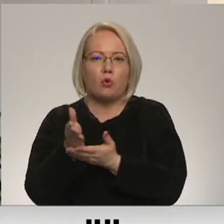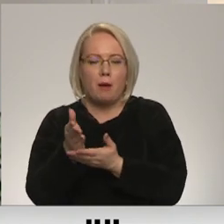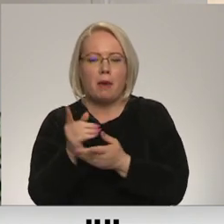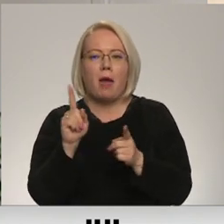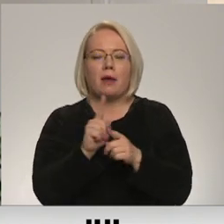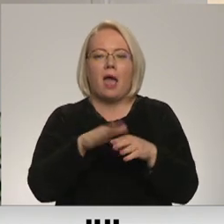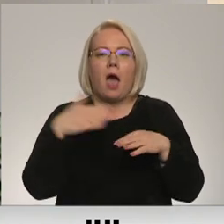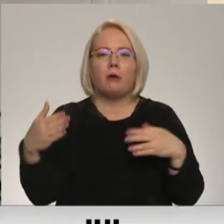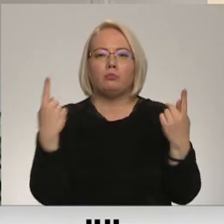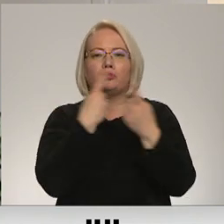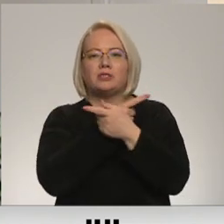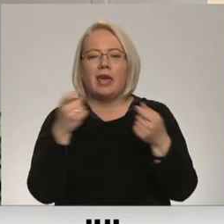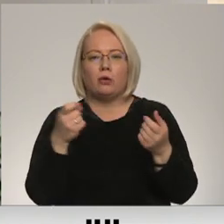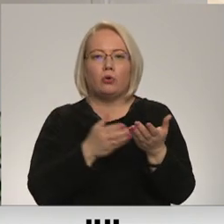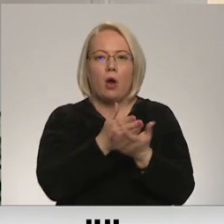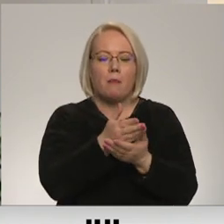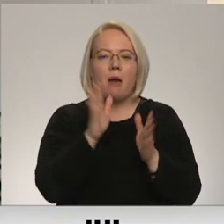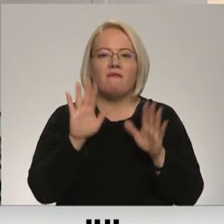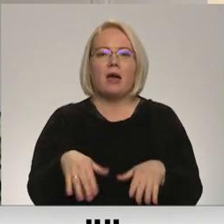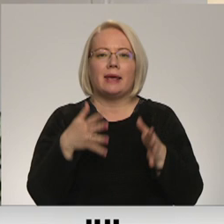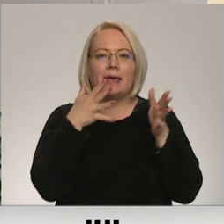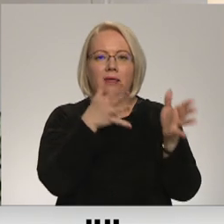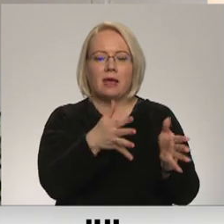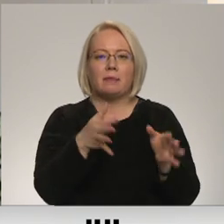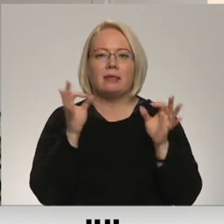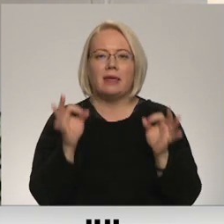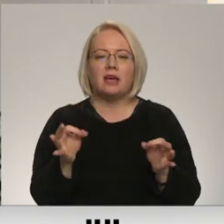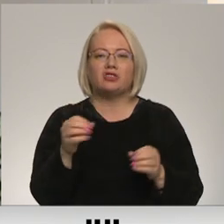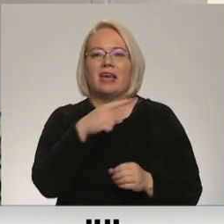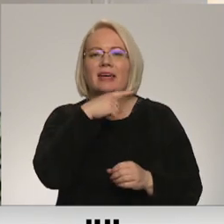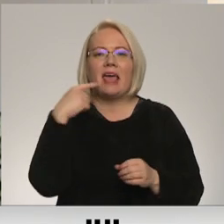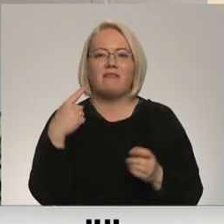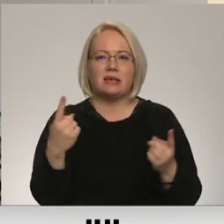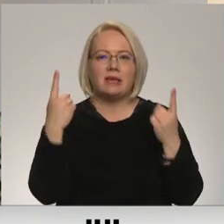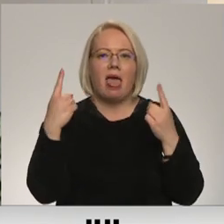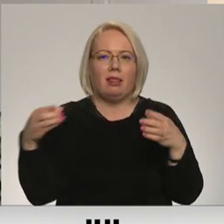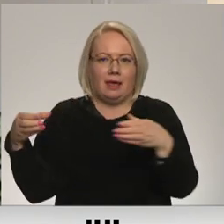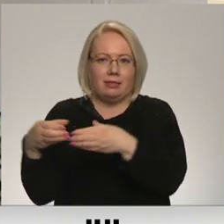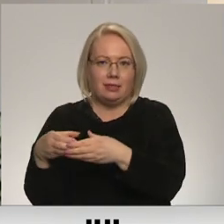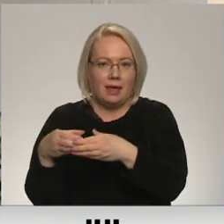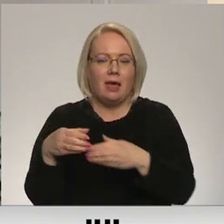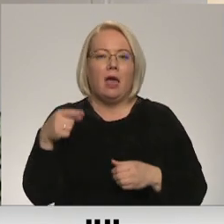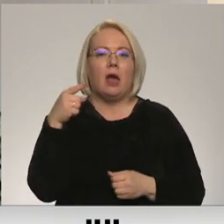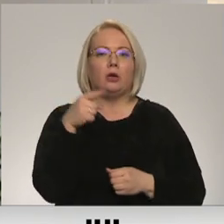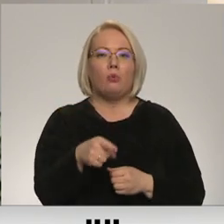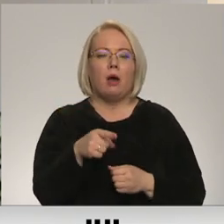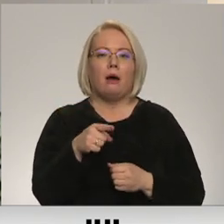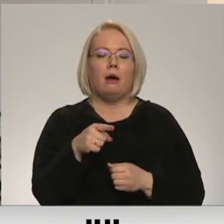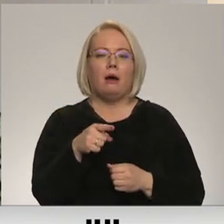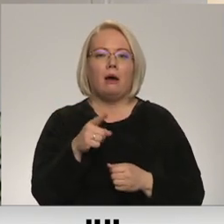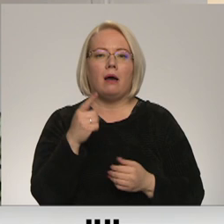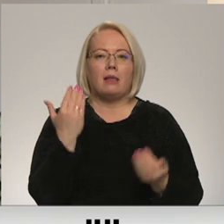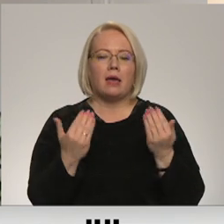kanāliem var ietekmēt tieši Krievijas elīti, kas droši vien arī